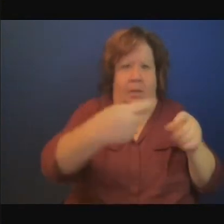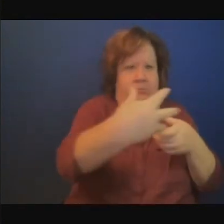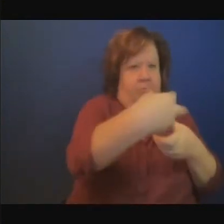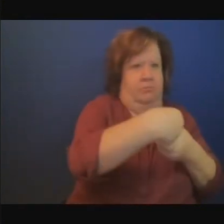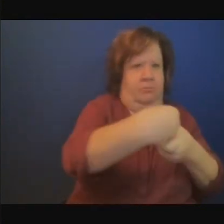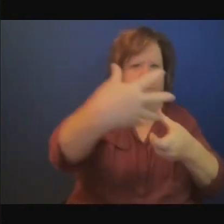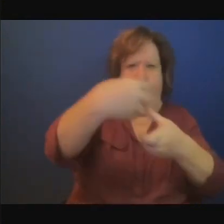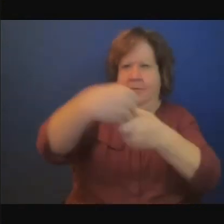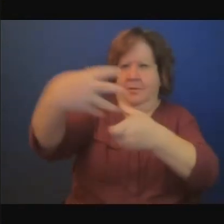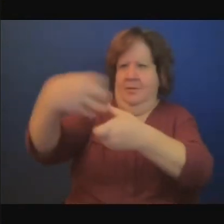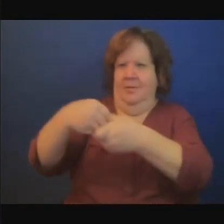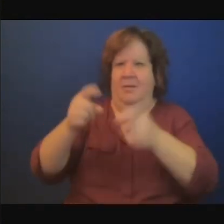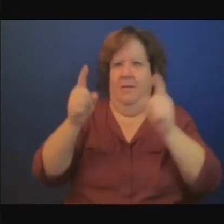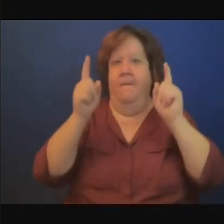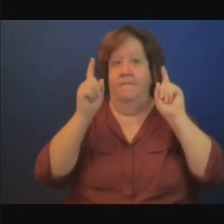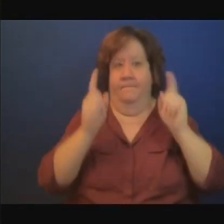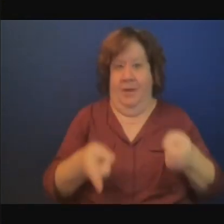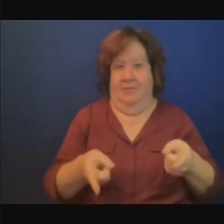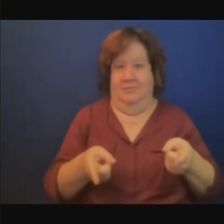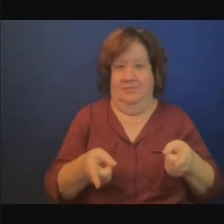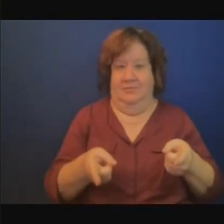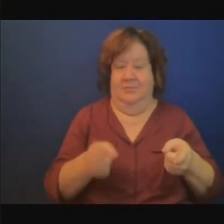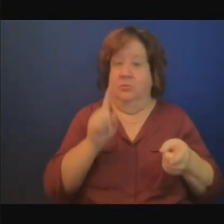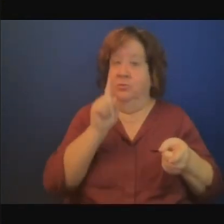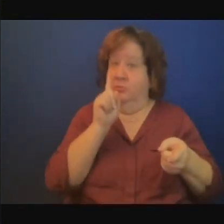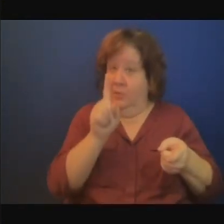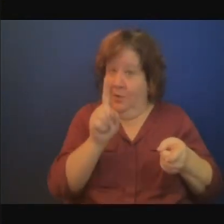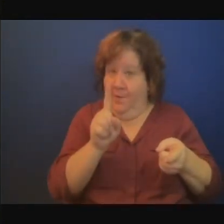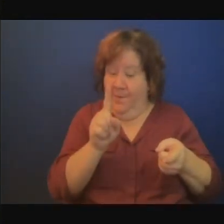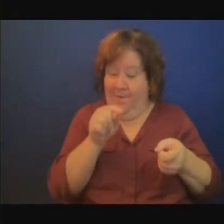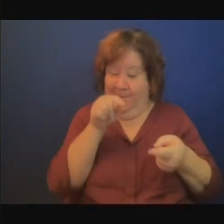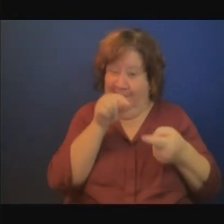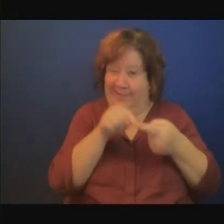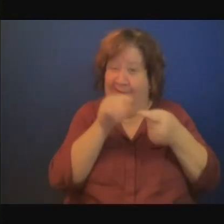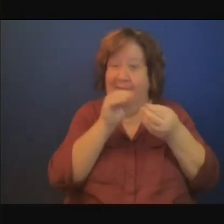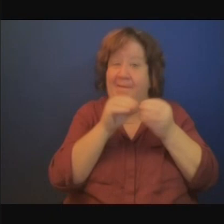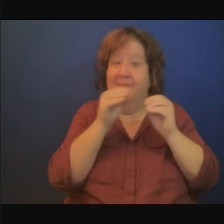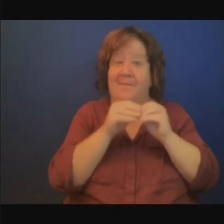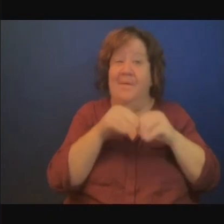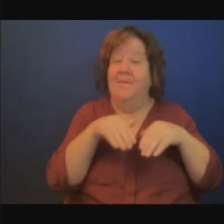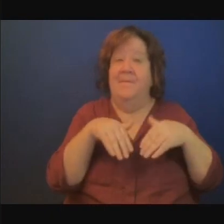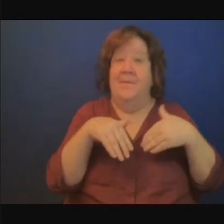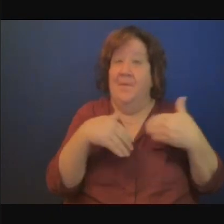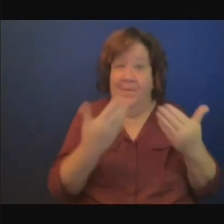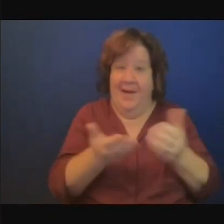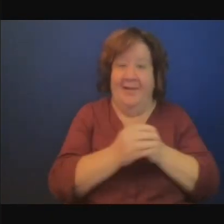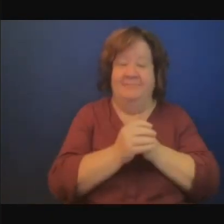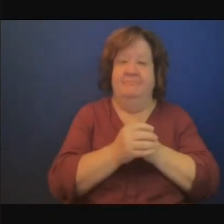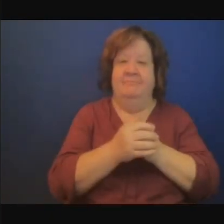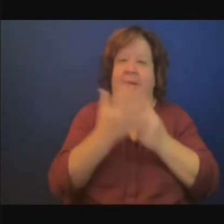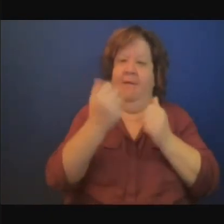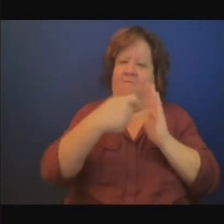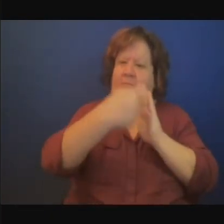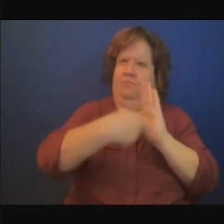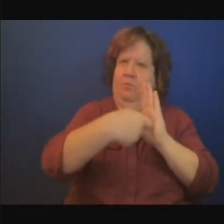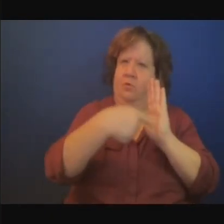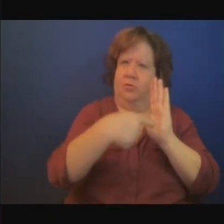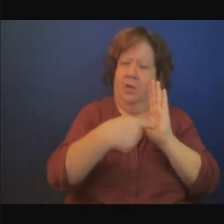d'absorption est-ce qu'on a des projets bancables clairs qui puissent attirer des financements